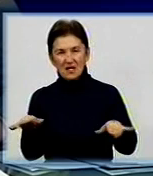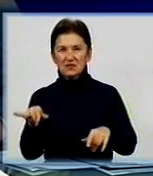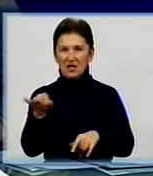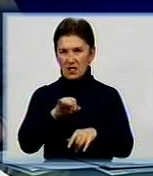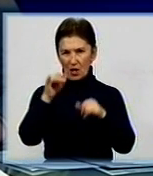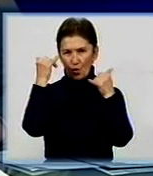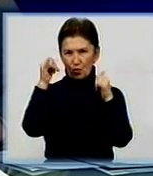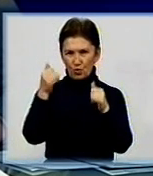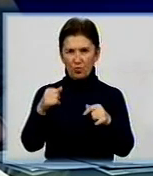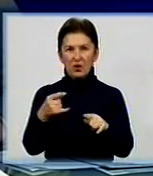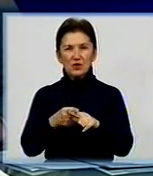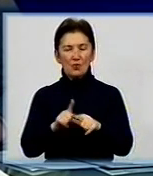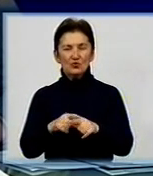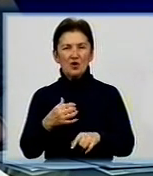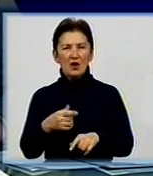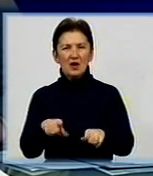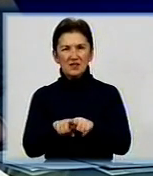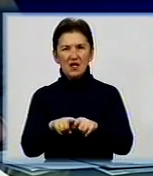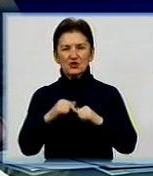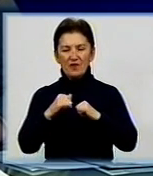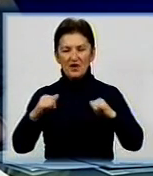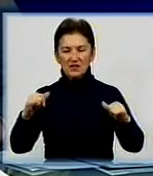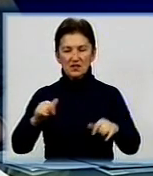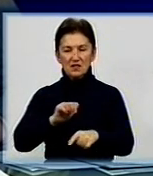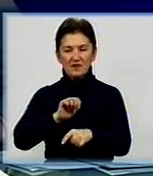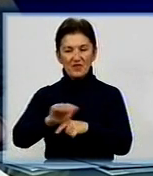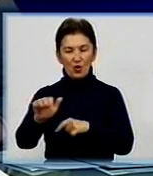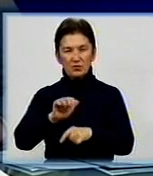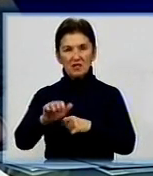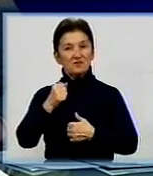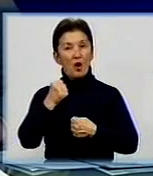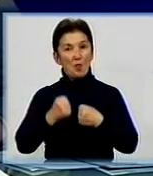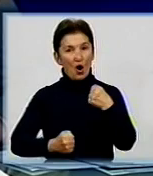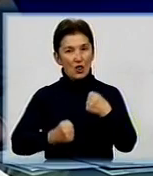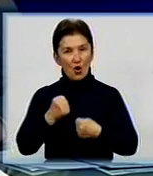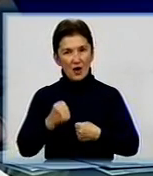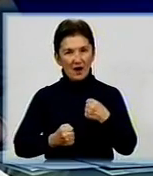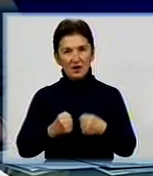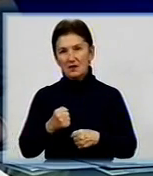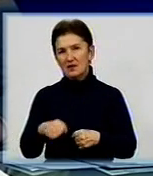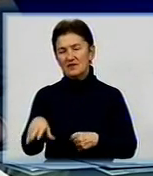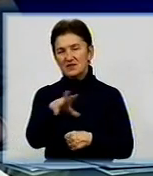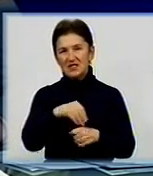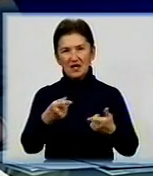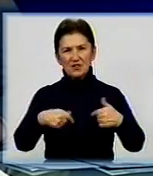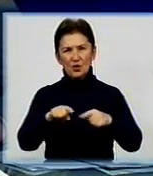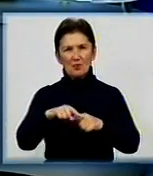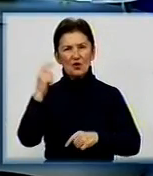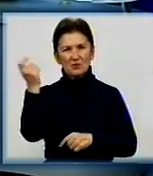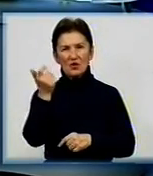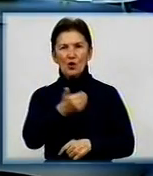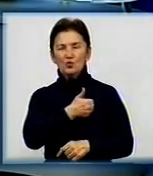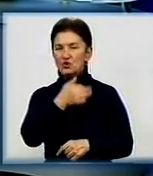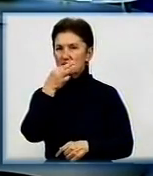Також збільшено виробництво молока господарствами всіма категоріями господарств. І хочу сказати про те,